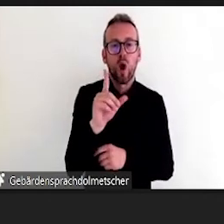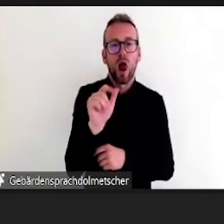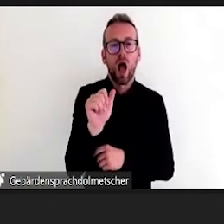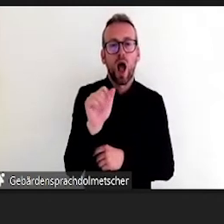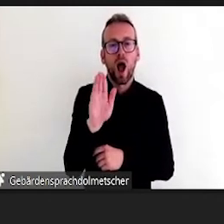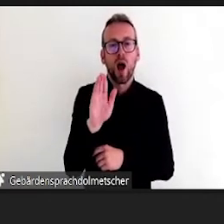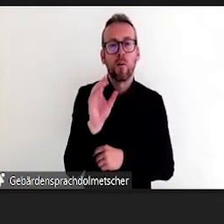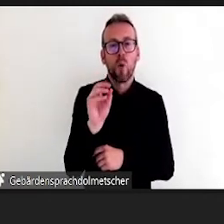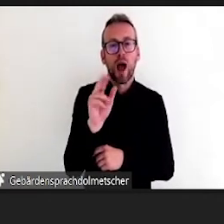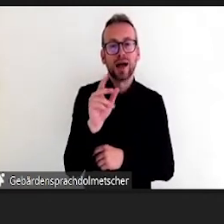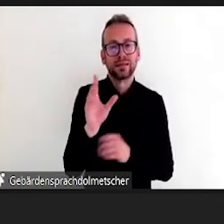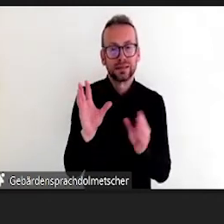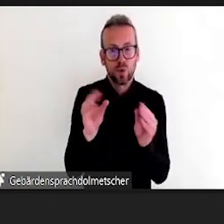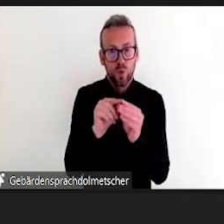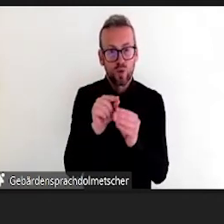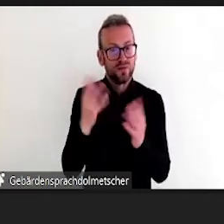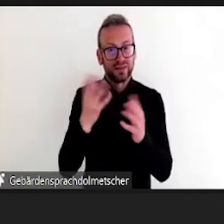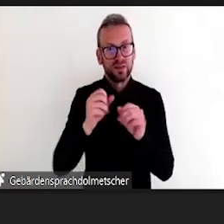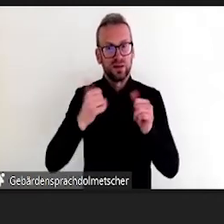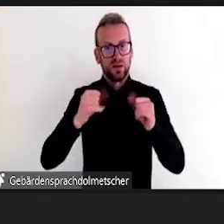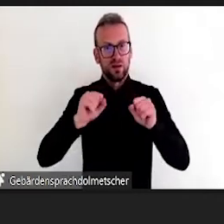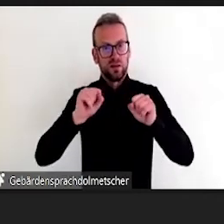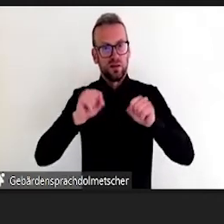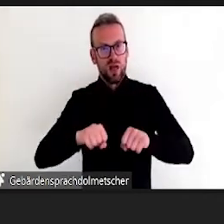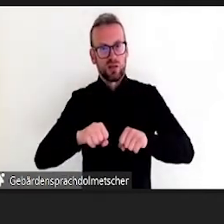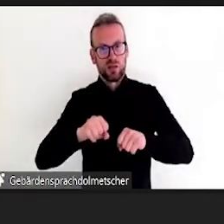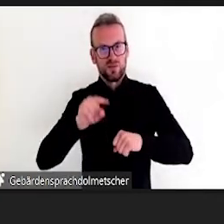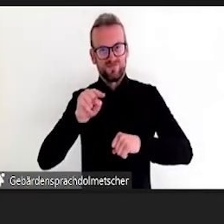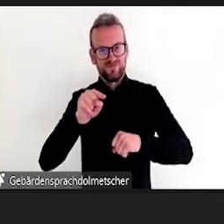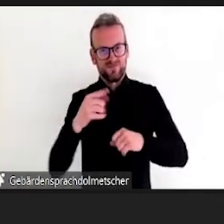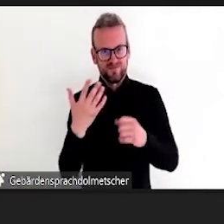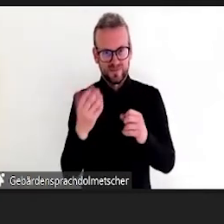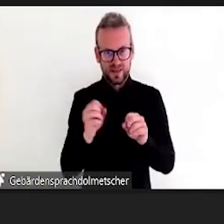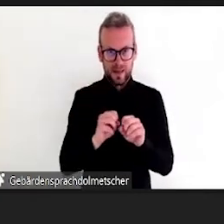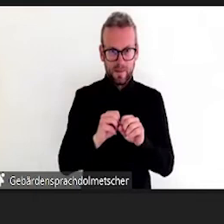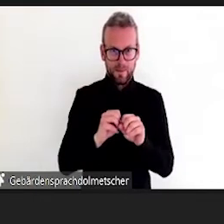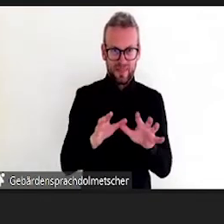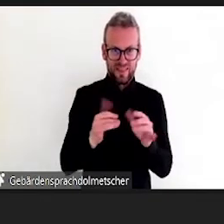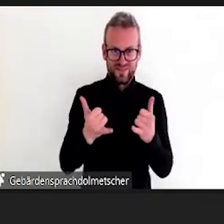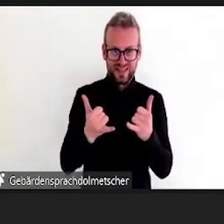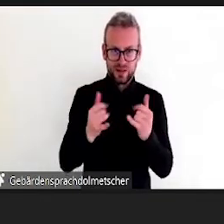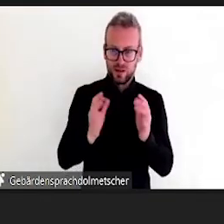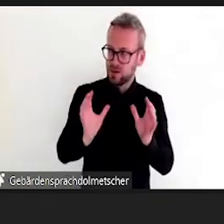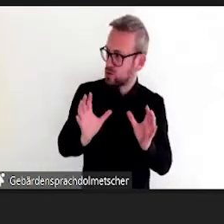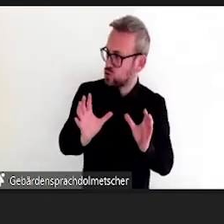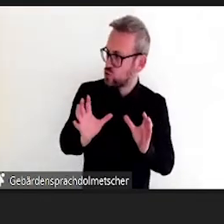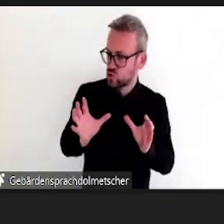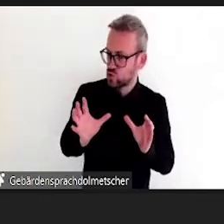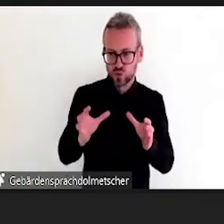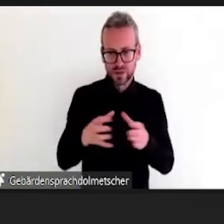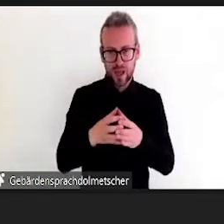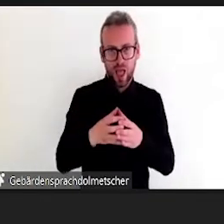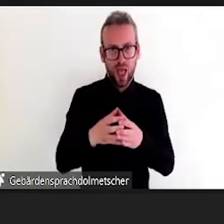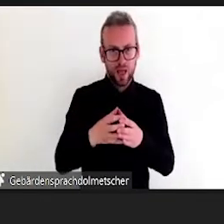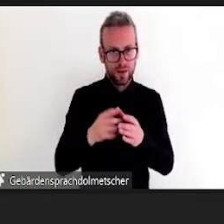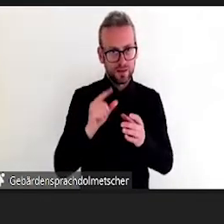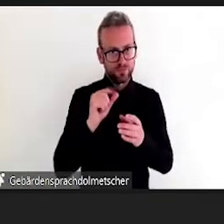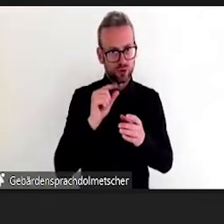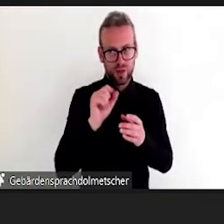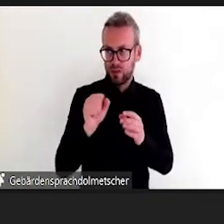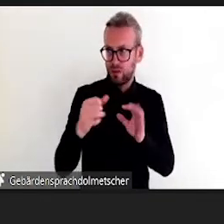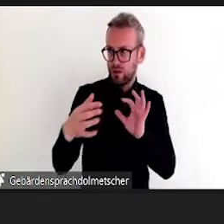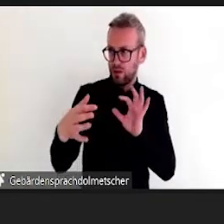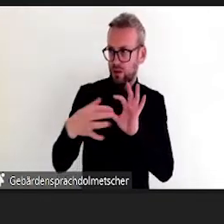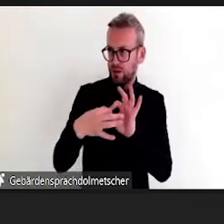Und fünfte Ebene ist eine Art Meta-Ebene, im Grunde Richtung Medien und Digitalisierungskompetenz. Das ist das, was ich gerade auch bei den